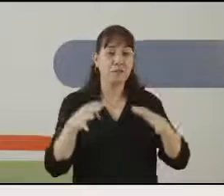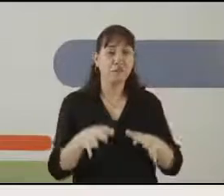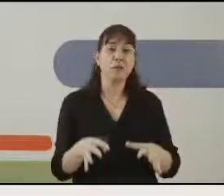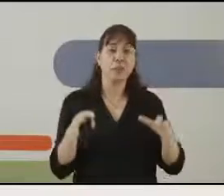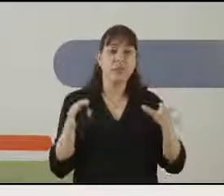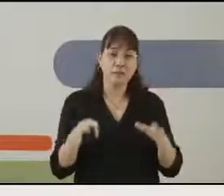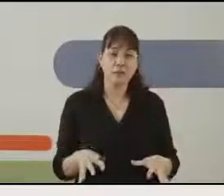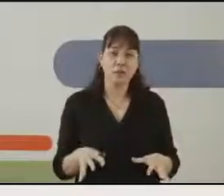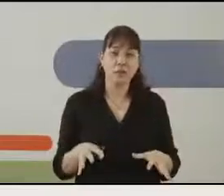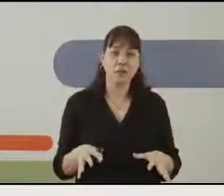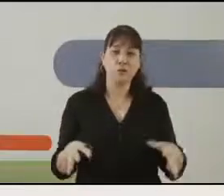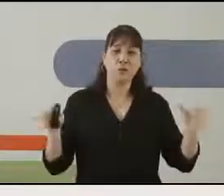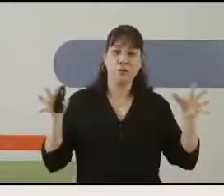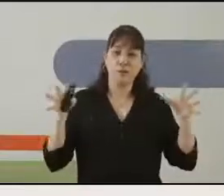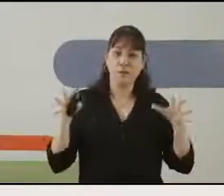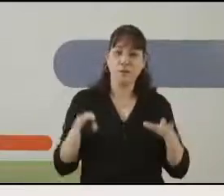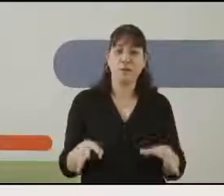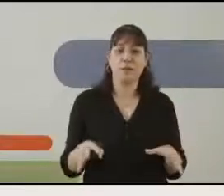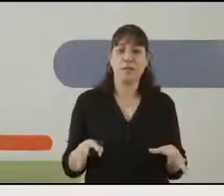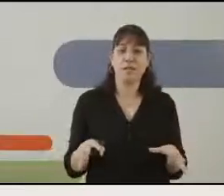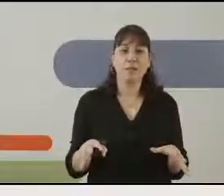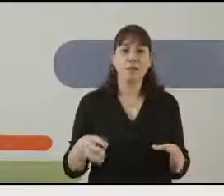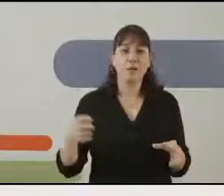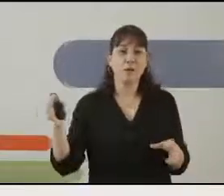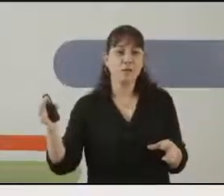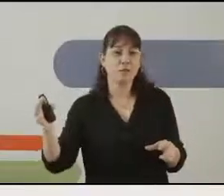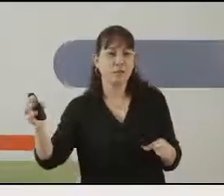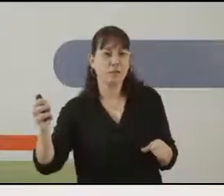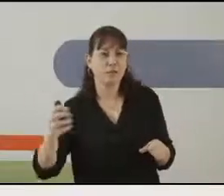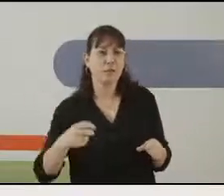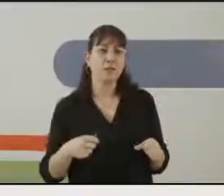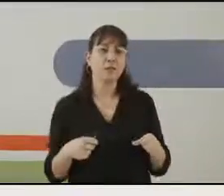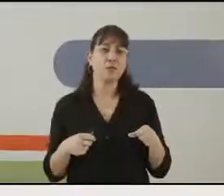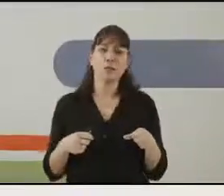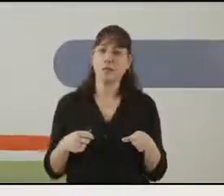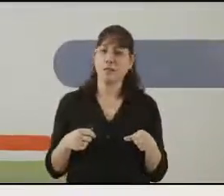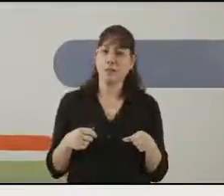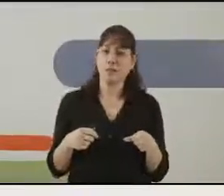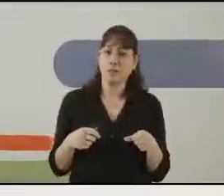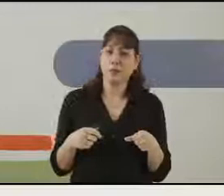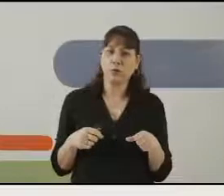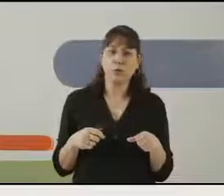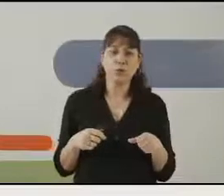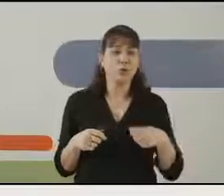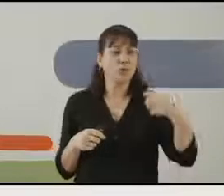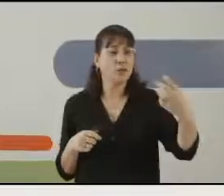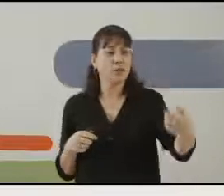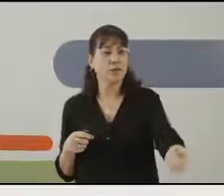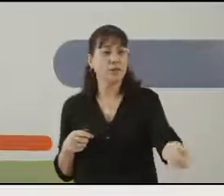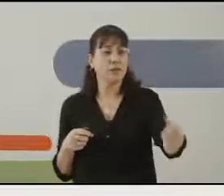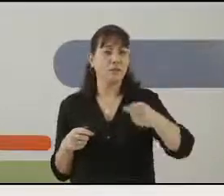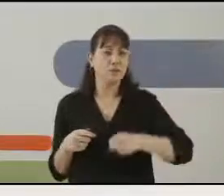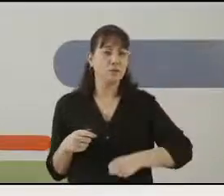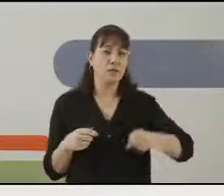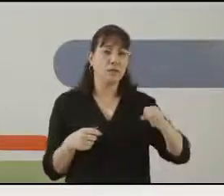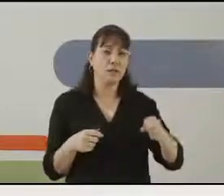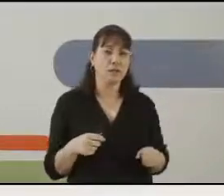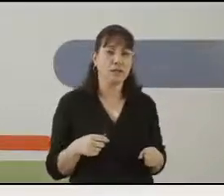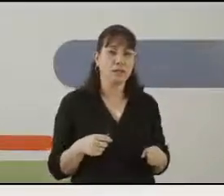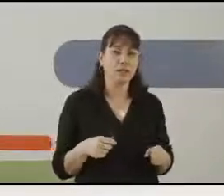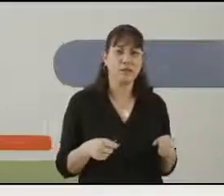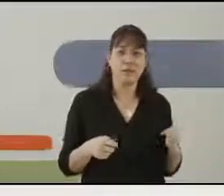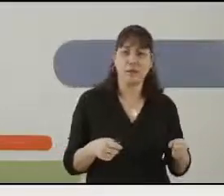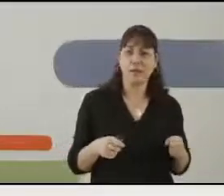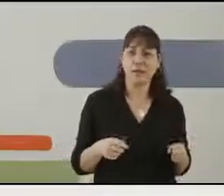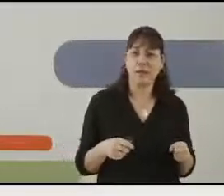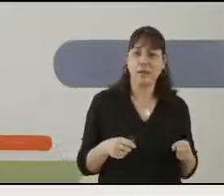מצרפים אותם לסל שלנו, ובעצם אוספים את הטבלינים שחסרים לנו לבישול ואת הדגים שאולי אנחנו